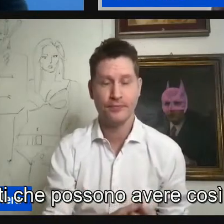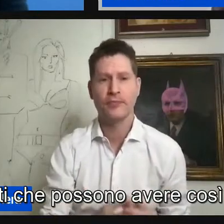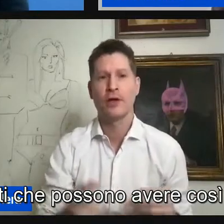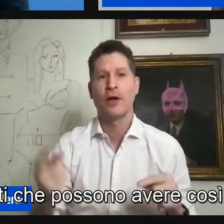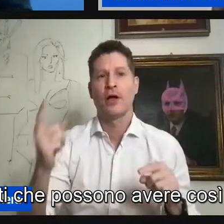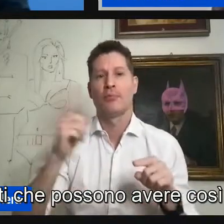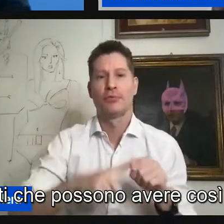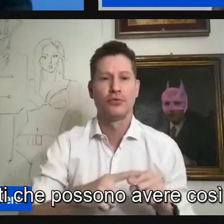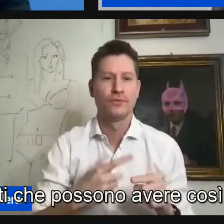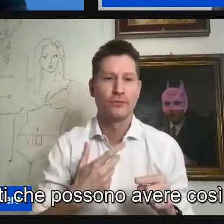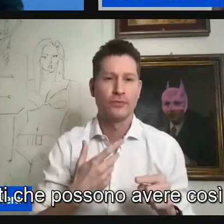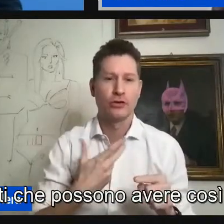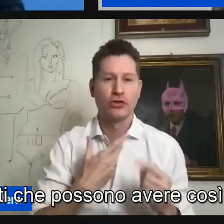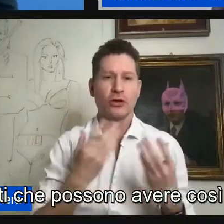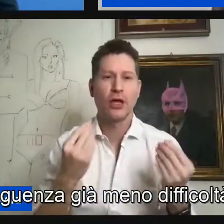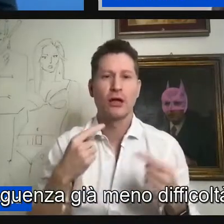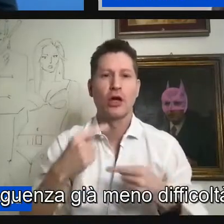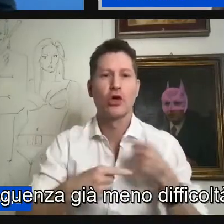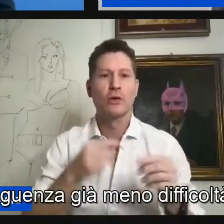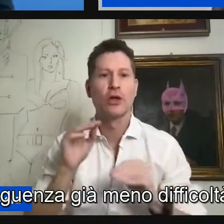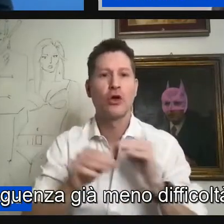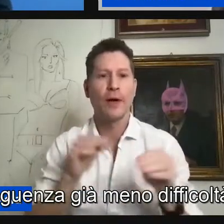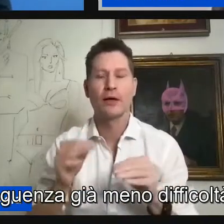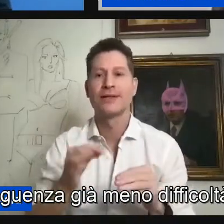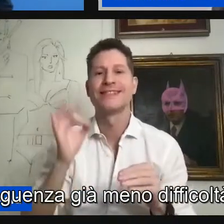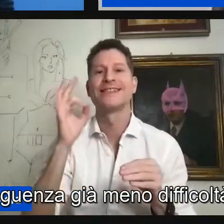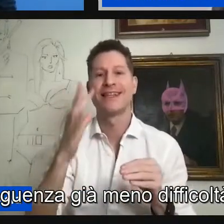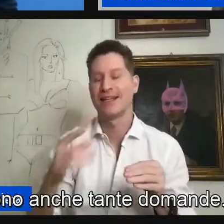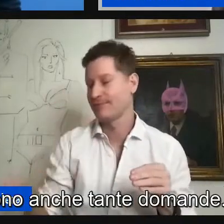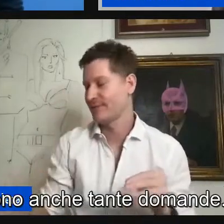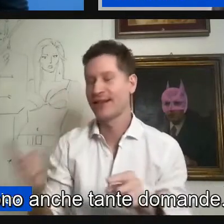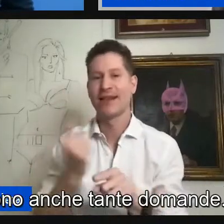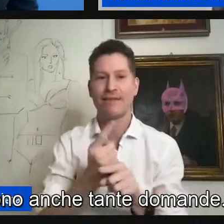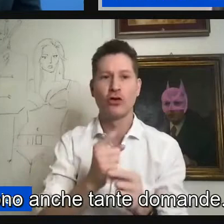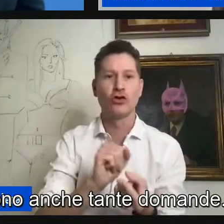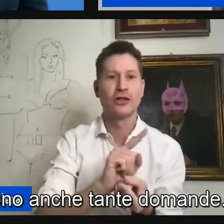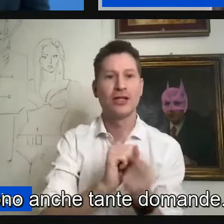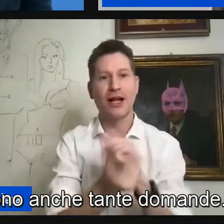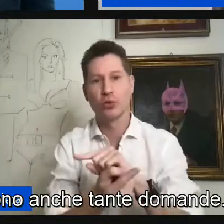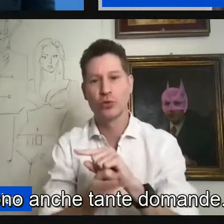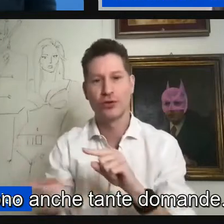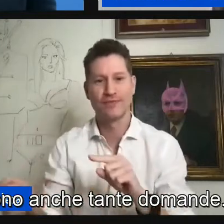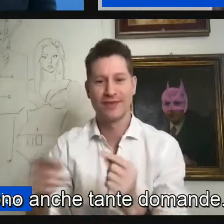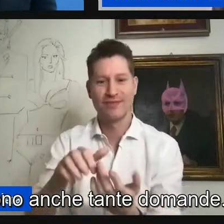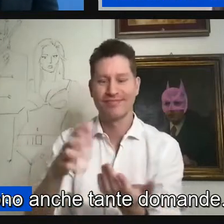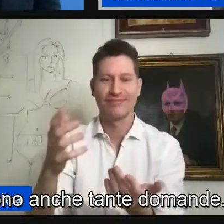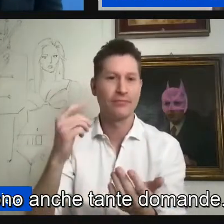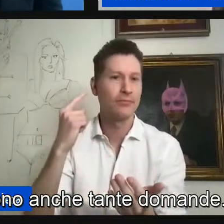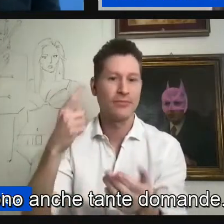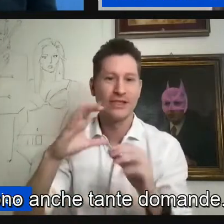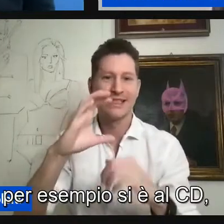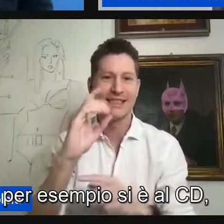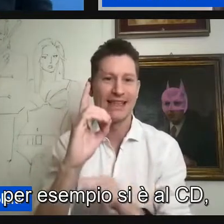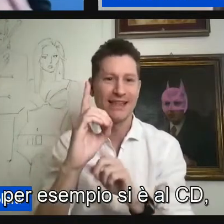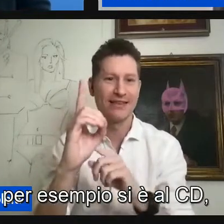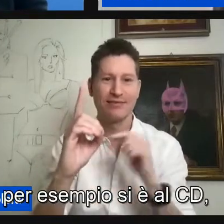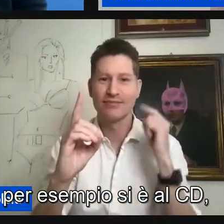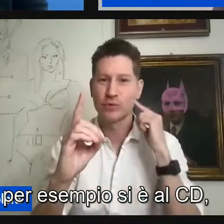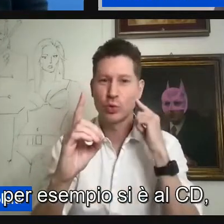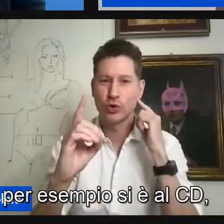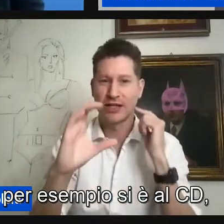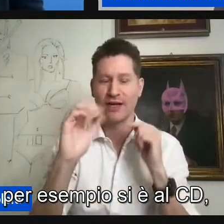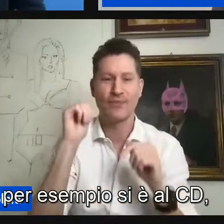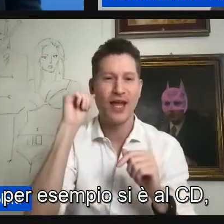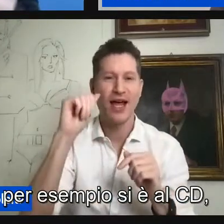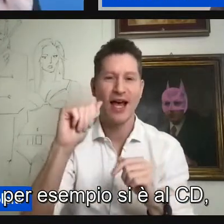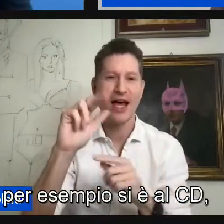agli studenti che possono avere così di conseguenza già meno difficoltà ci sono anche tante domande se per esempio